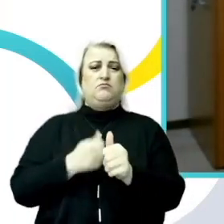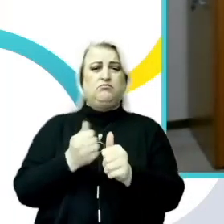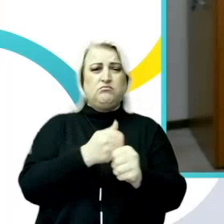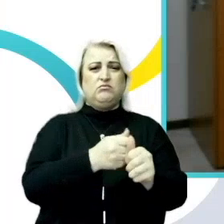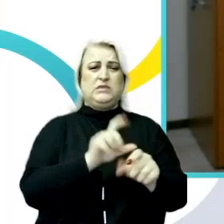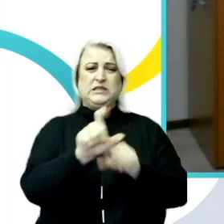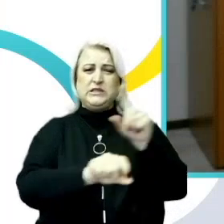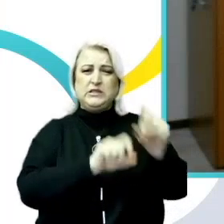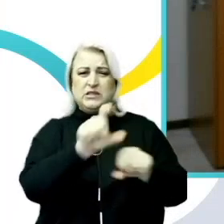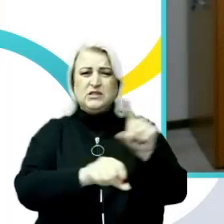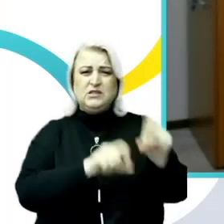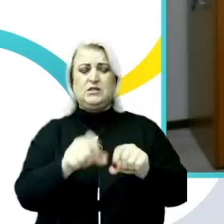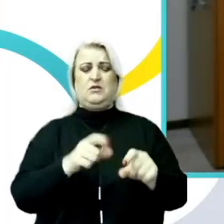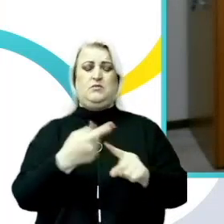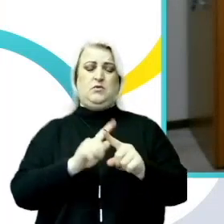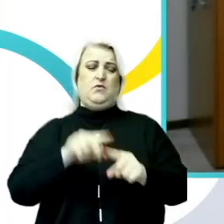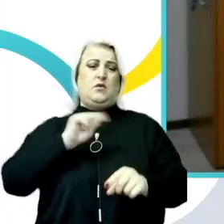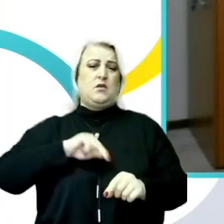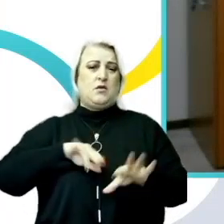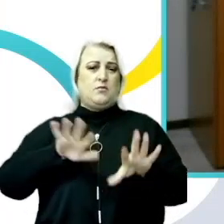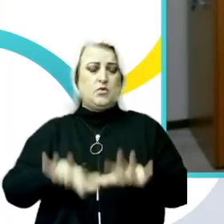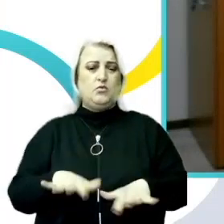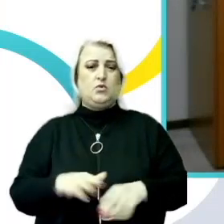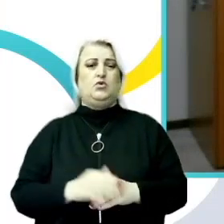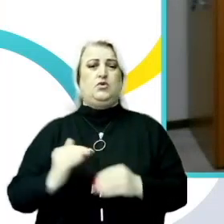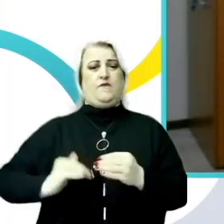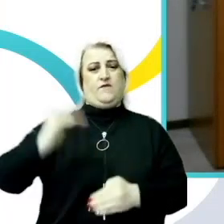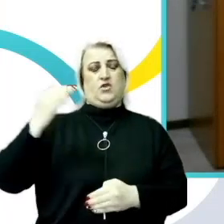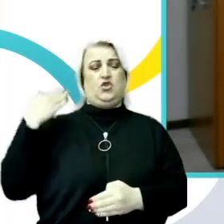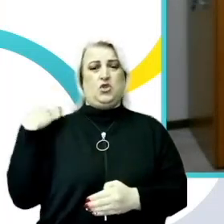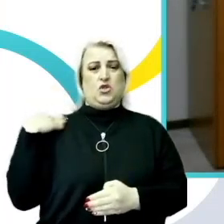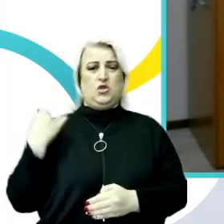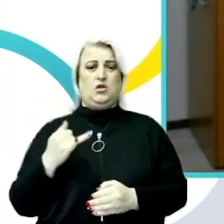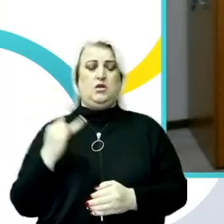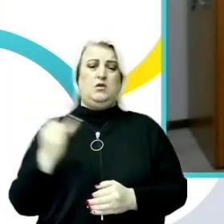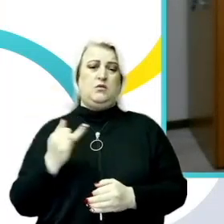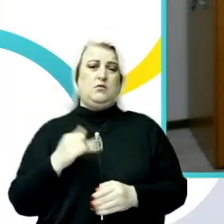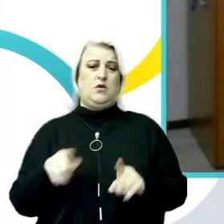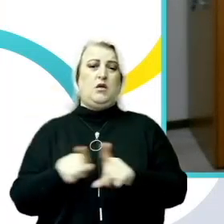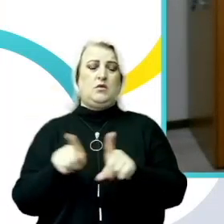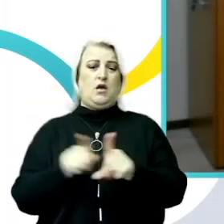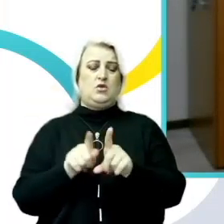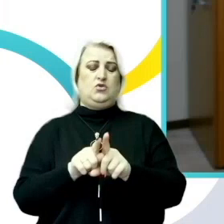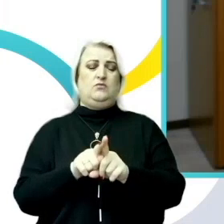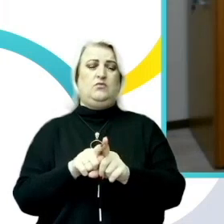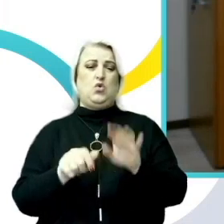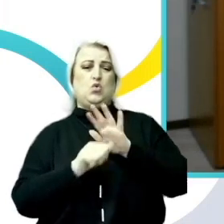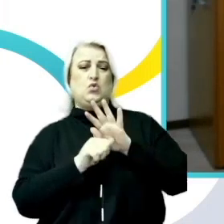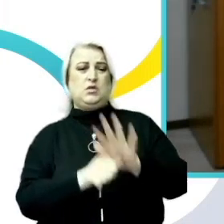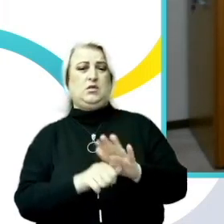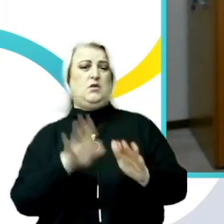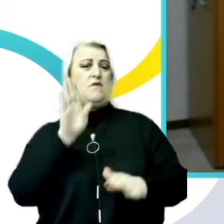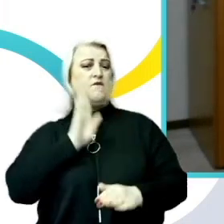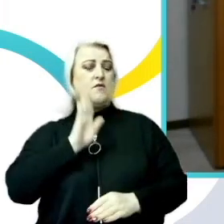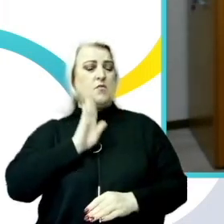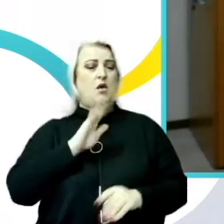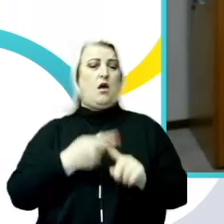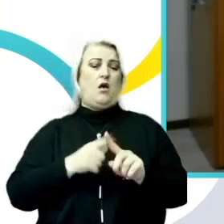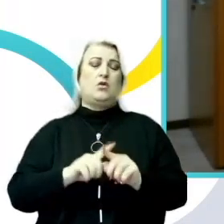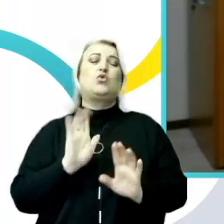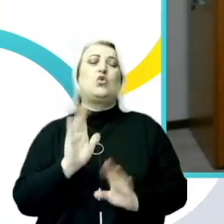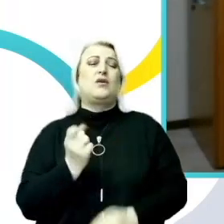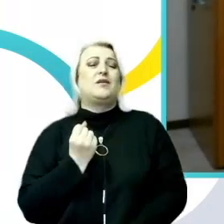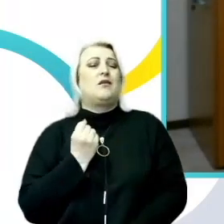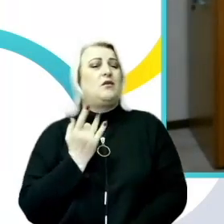de sex în relațiile de muncă din partea superiorelor și discursurile instigatoare la discriminare femeilor sunt doar câteva din